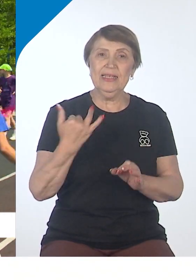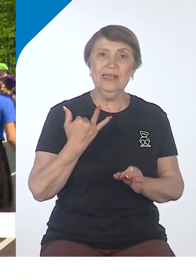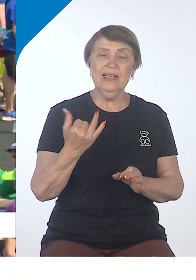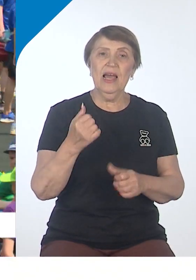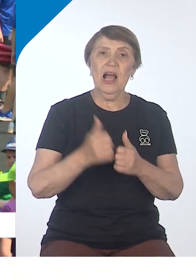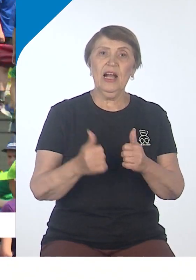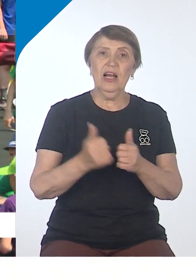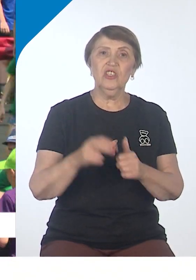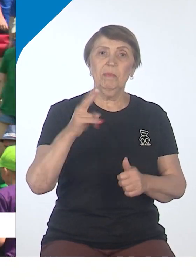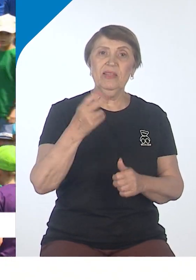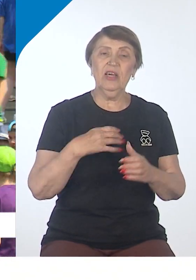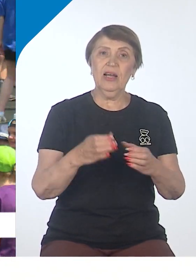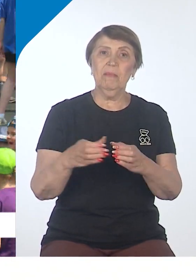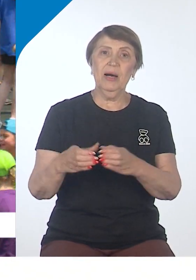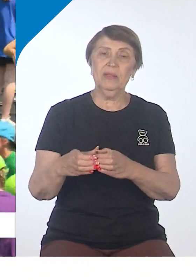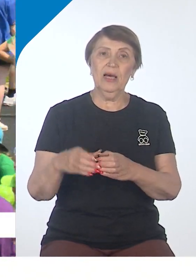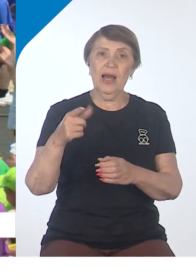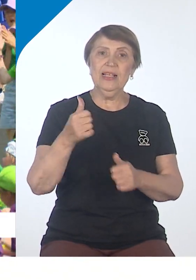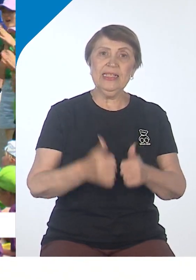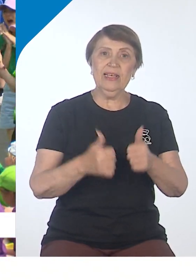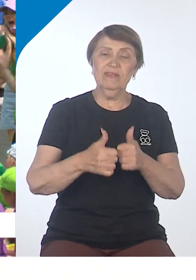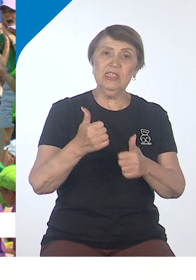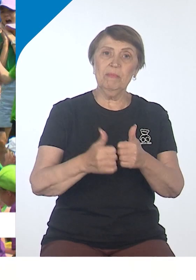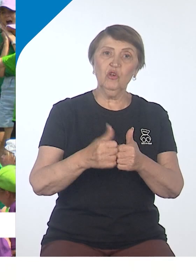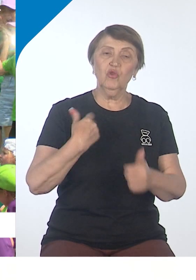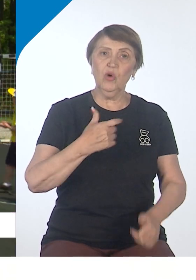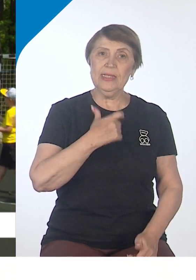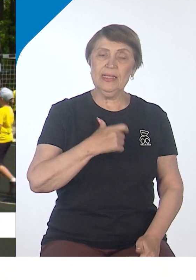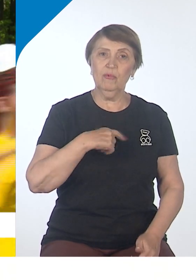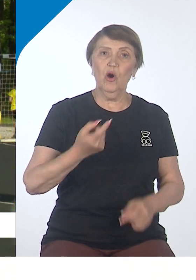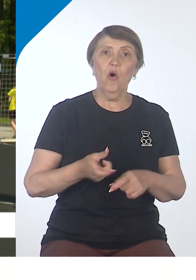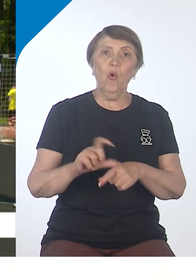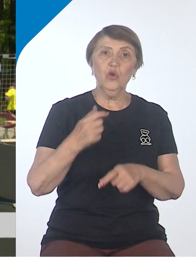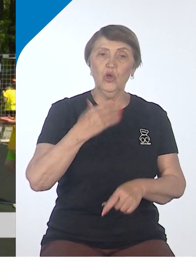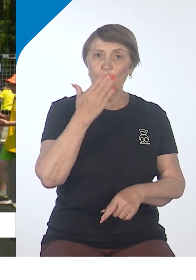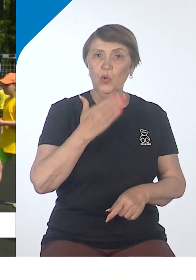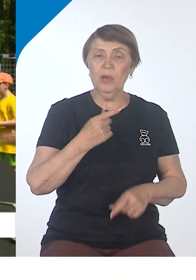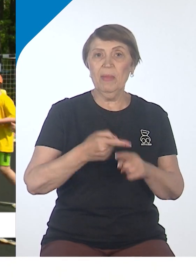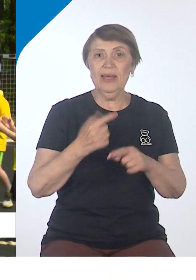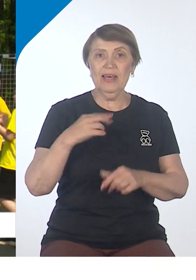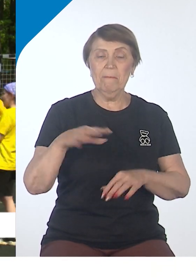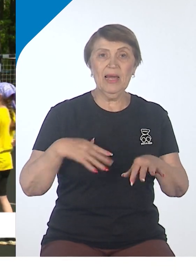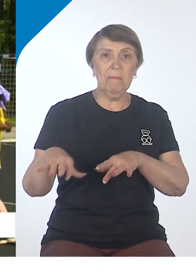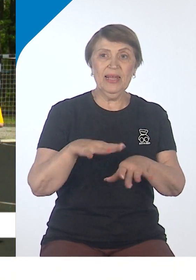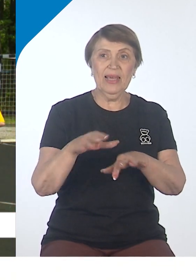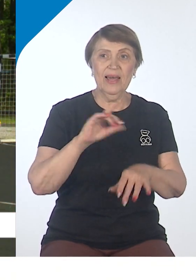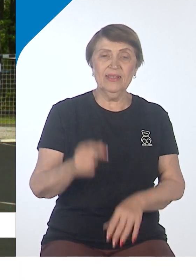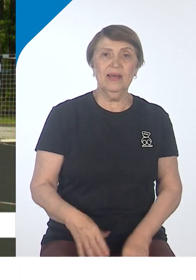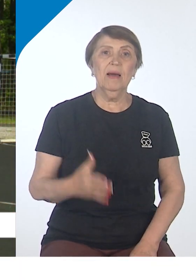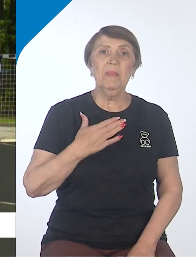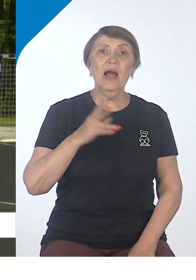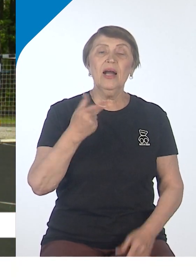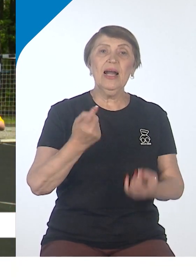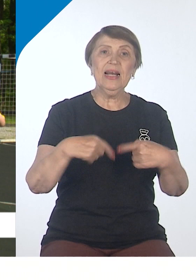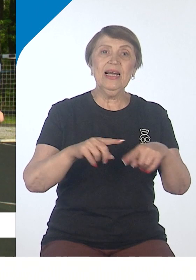локации по две команды одновременно. Они соревнуются между собой. Очень любим это мероприятие мы, как организаторы, и, естественно, дети. Потому